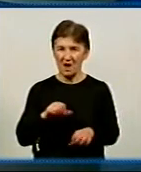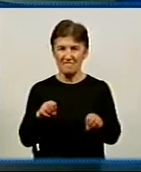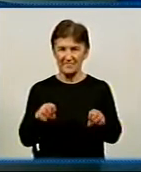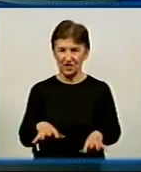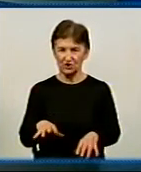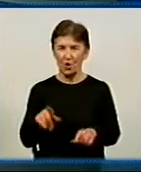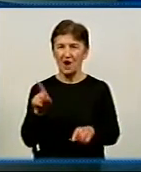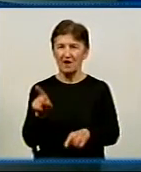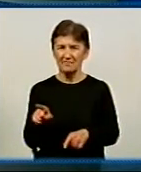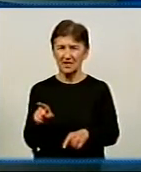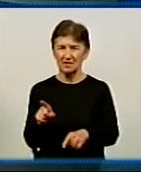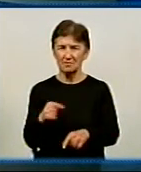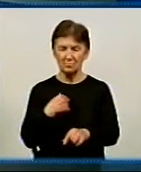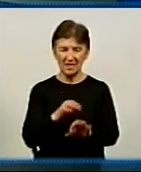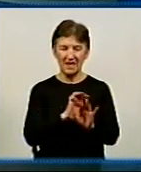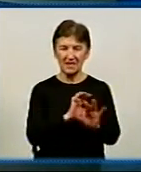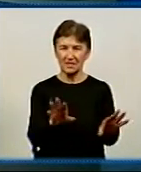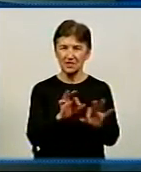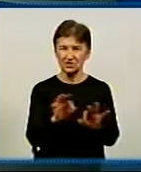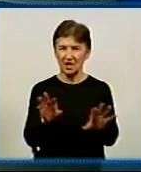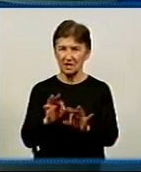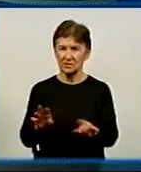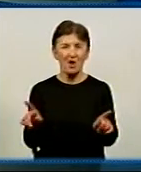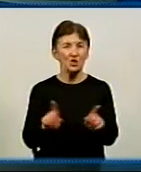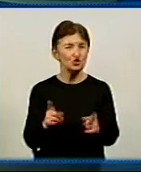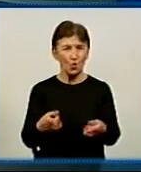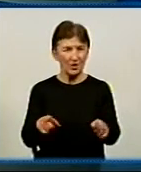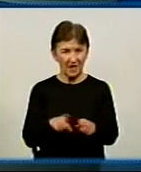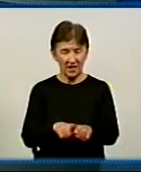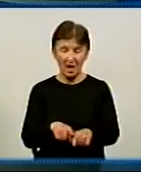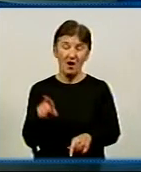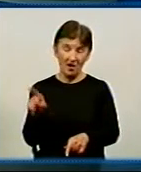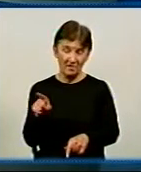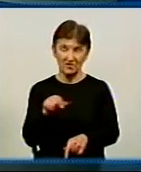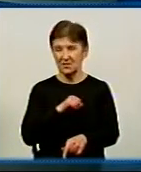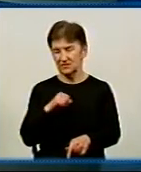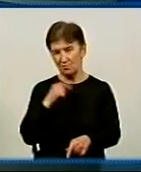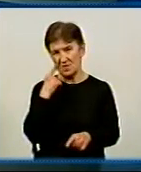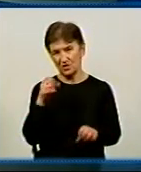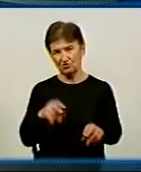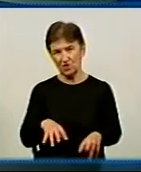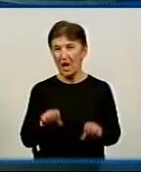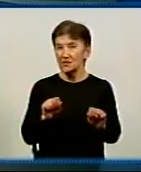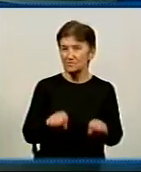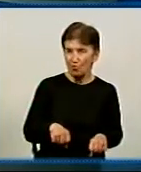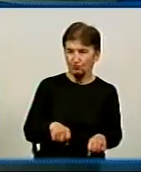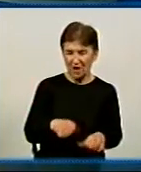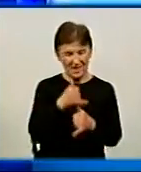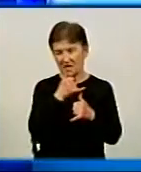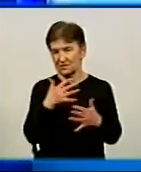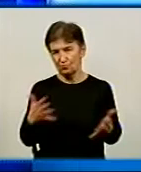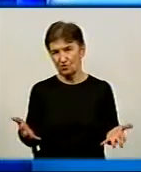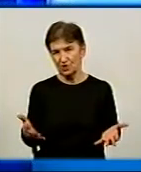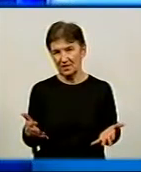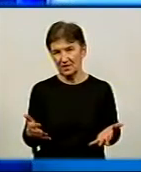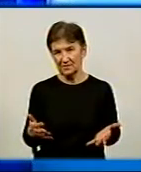приходить, ми розказуємо, що це таке, проводимо з найвищою, вона рішає, зможе вона це, чи не зможе. Але якщо